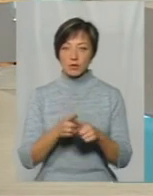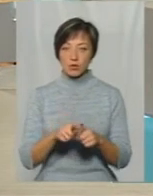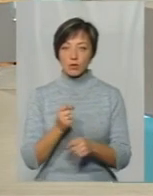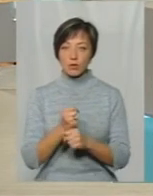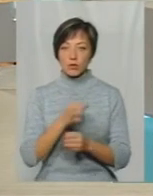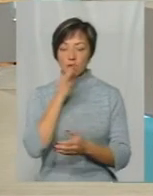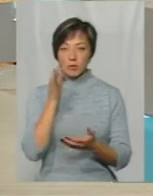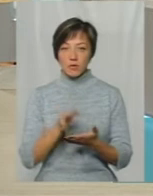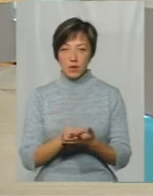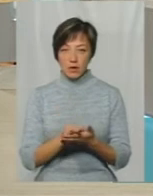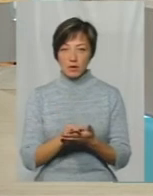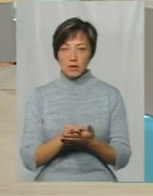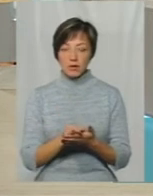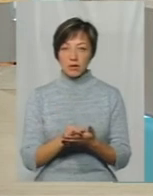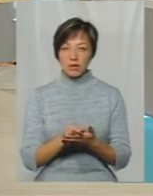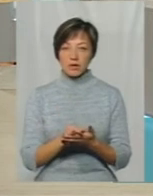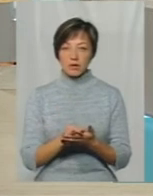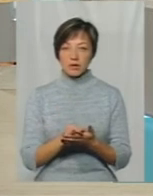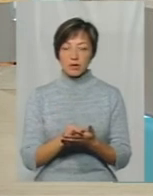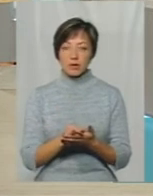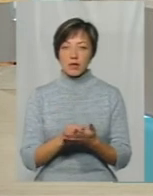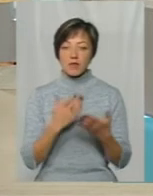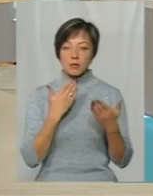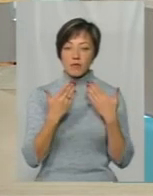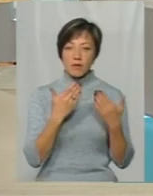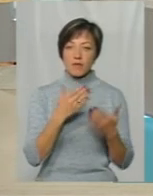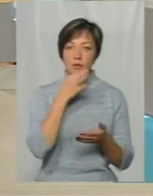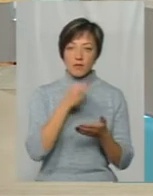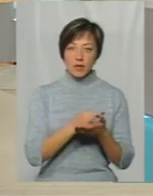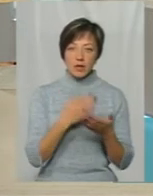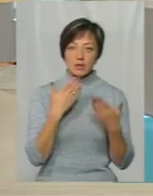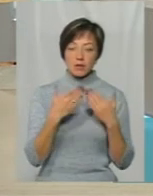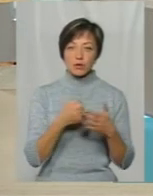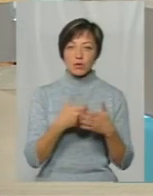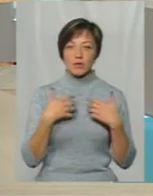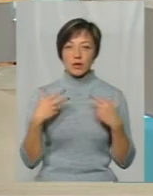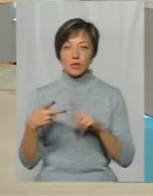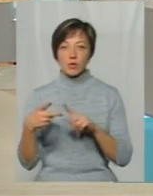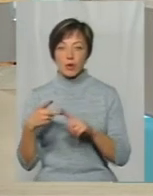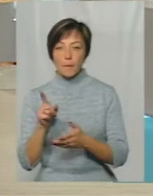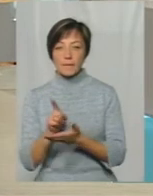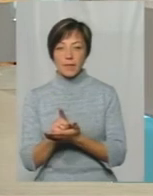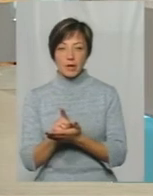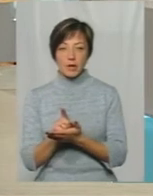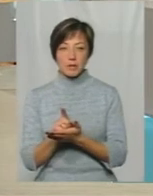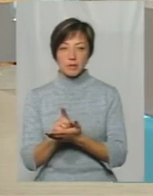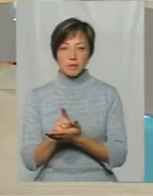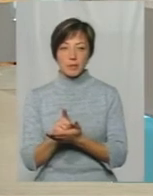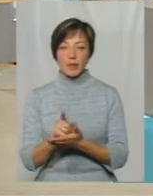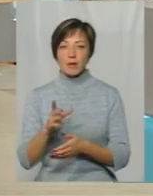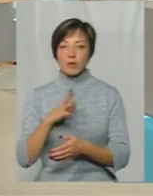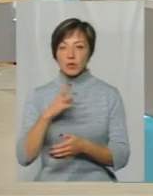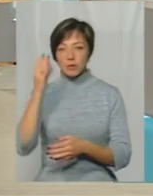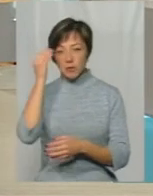відповідально Одне відповідальне ставлення до тварин, любов до тварин І інше, його має бути